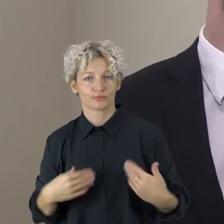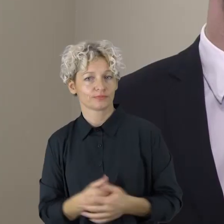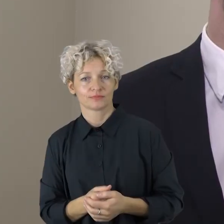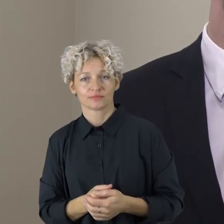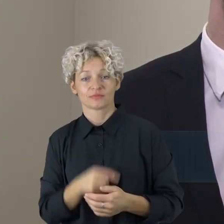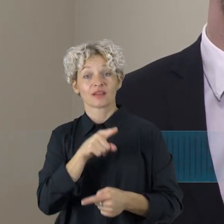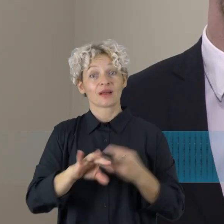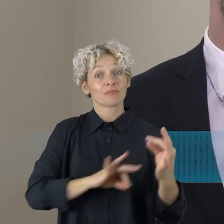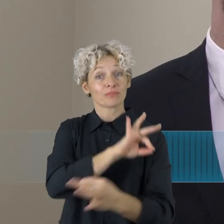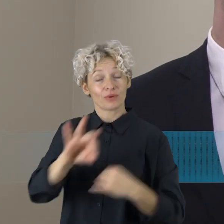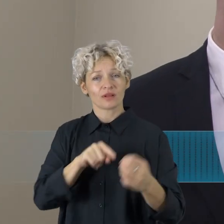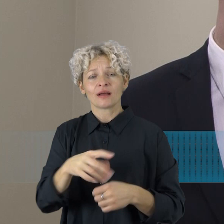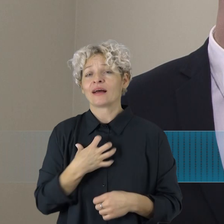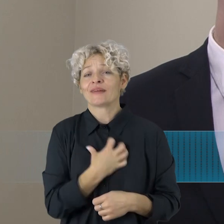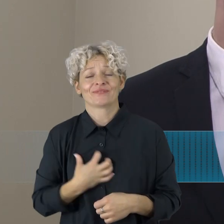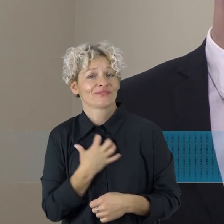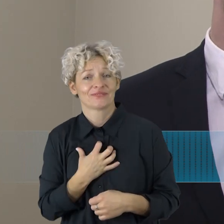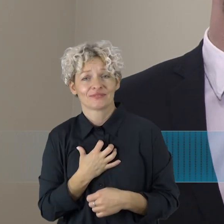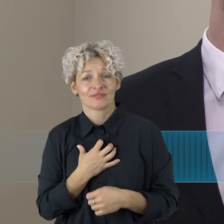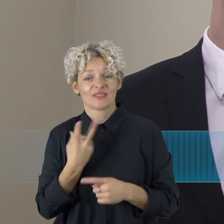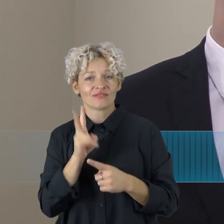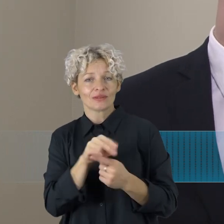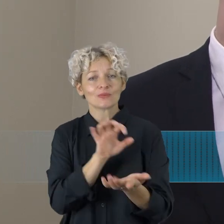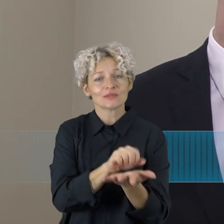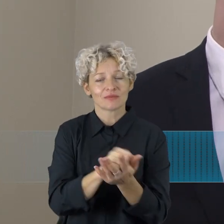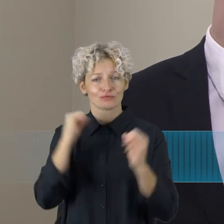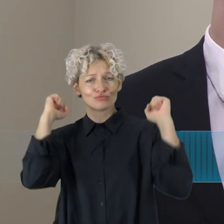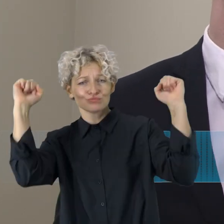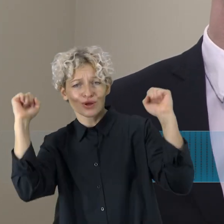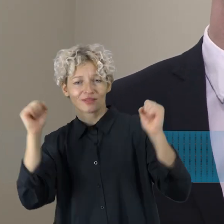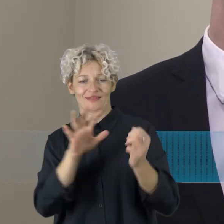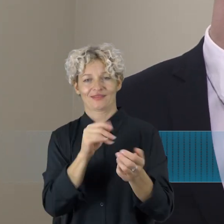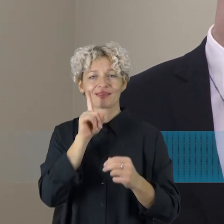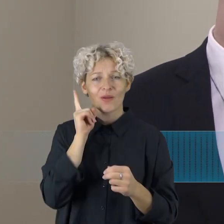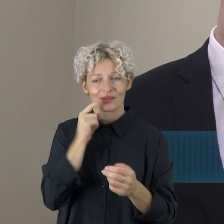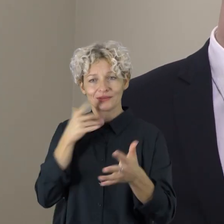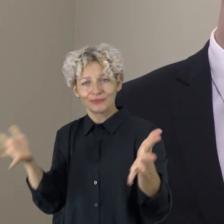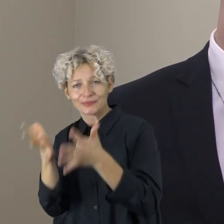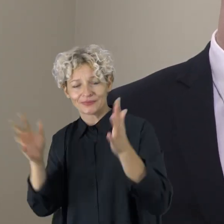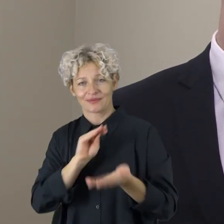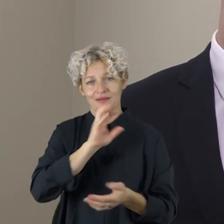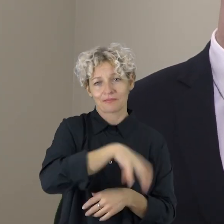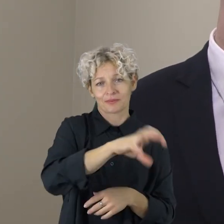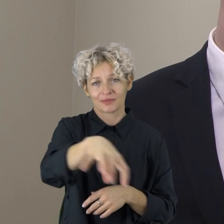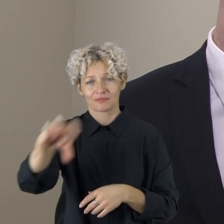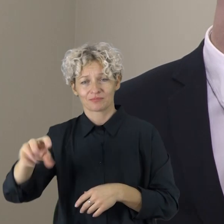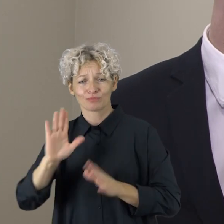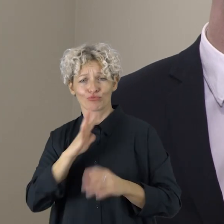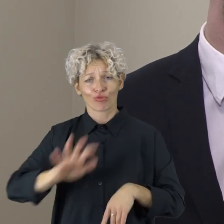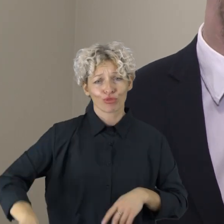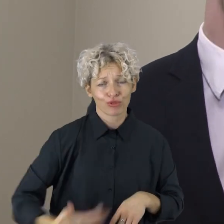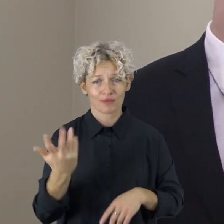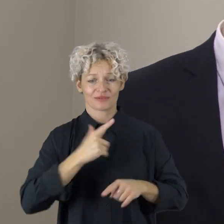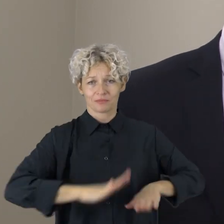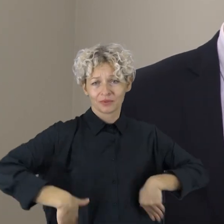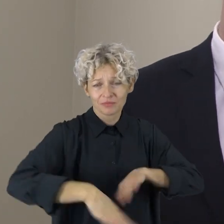Pagrindinis akcentas yra dedamas į aktyvų poilsį, tai yra numatytos jaunimų skait parkas, na, ko šiuliuose